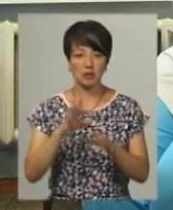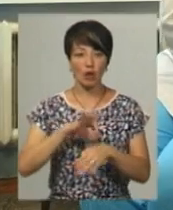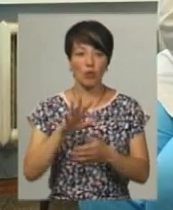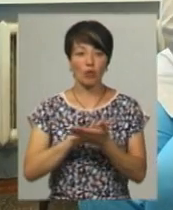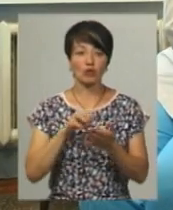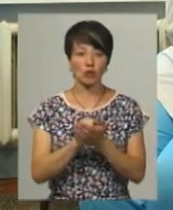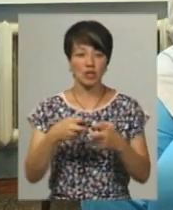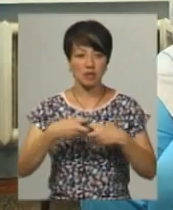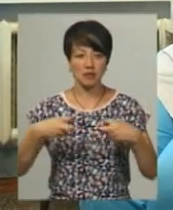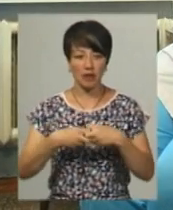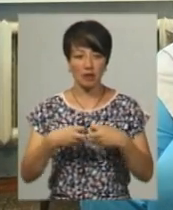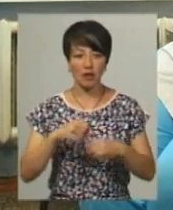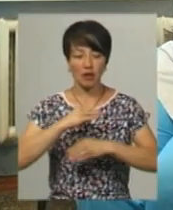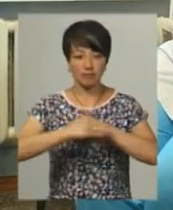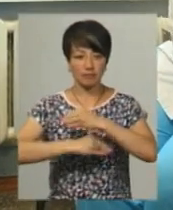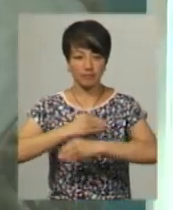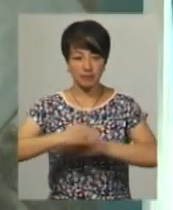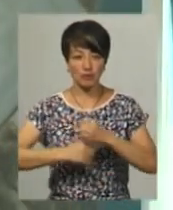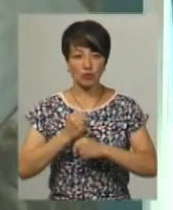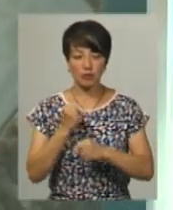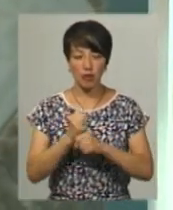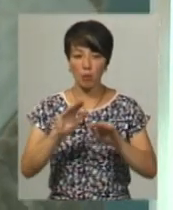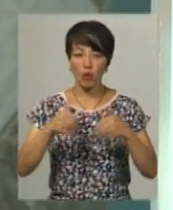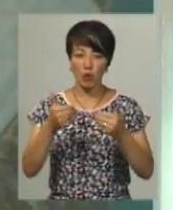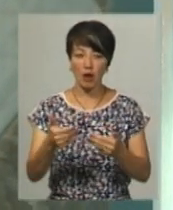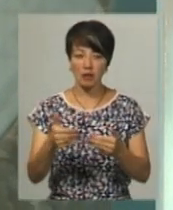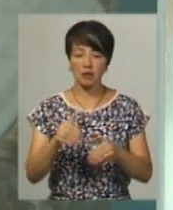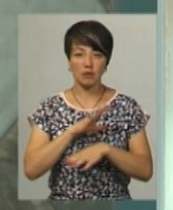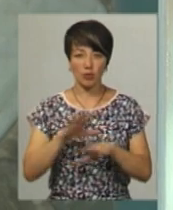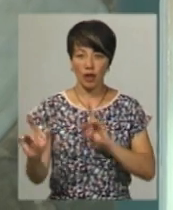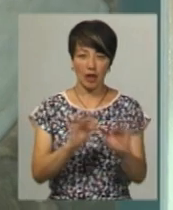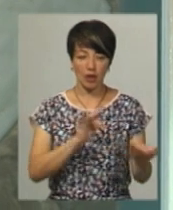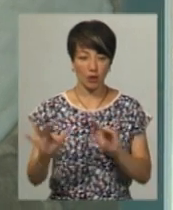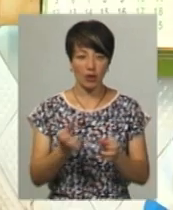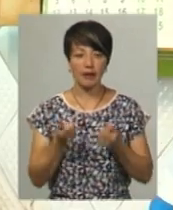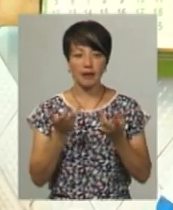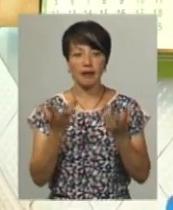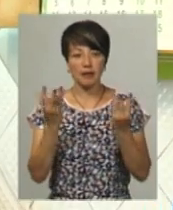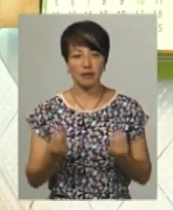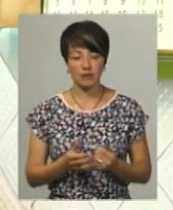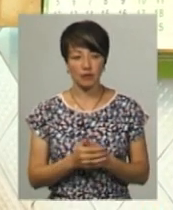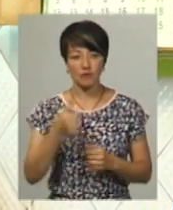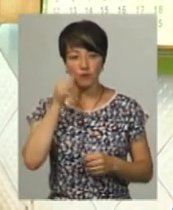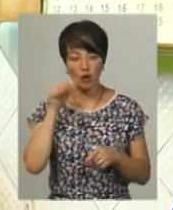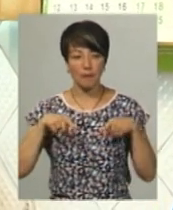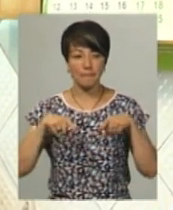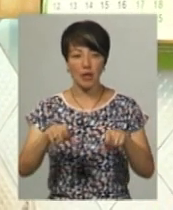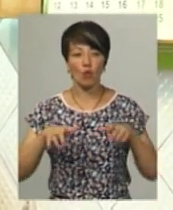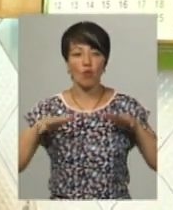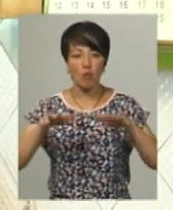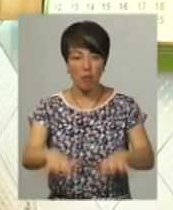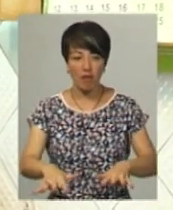пошкодження зв'язок. Євгену наклали тугубинтову пов'язку та порадили отриматися від активних ігор кілька днів. Вчора біг і впав,